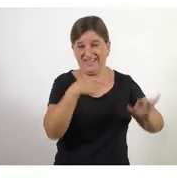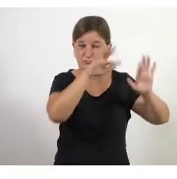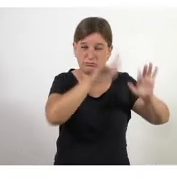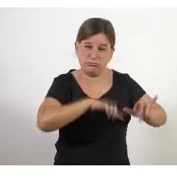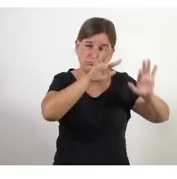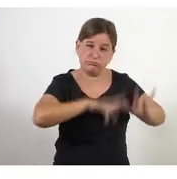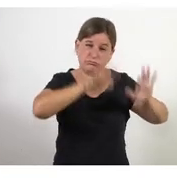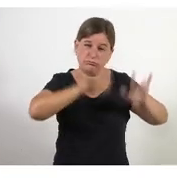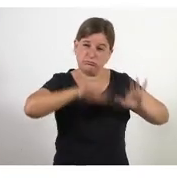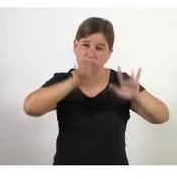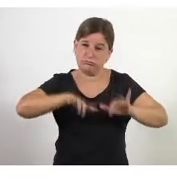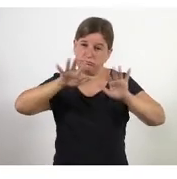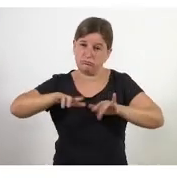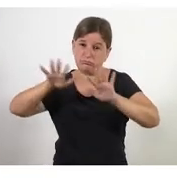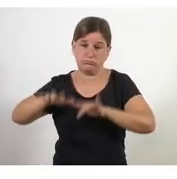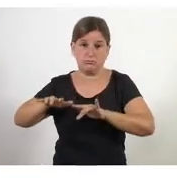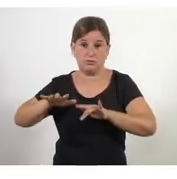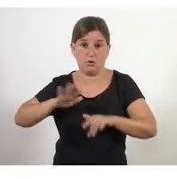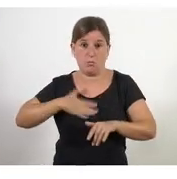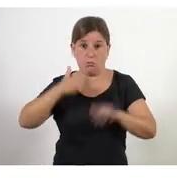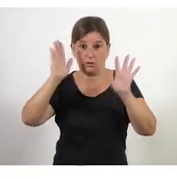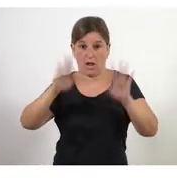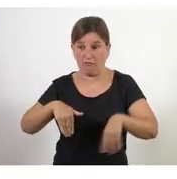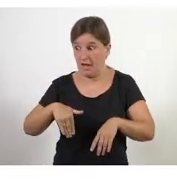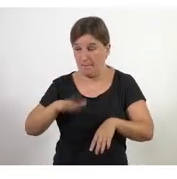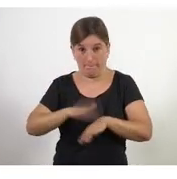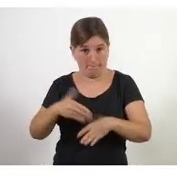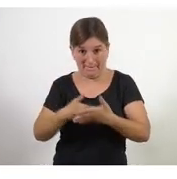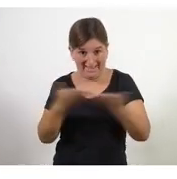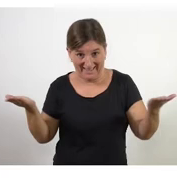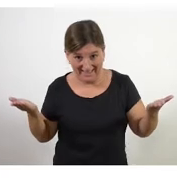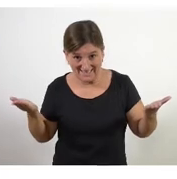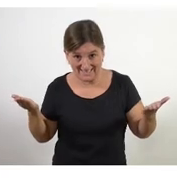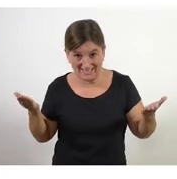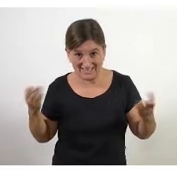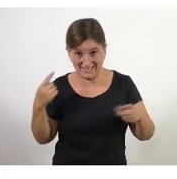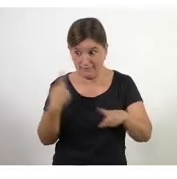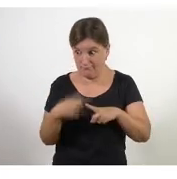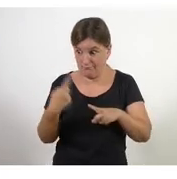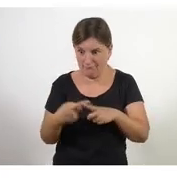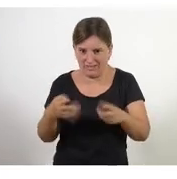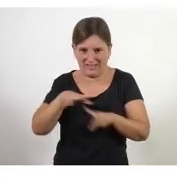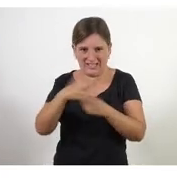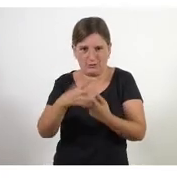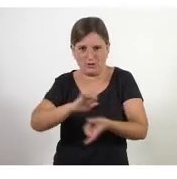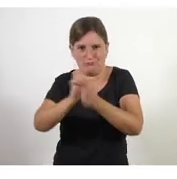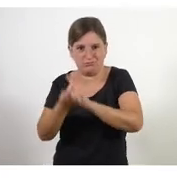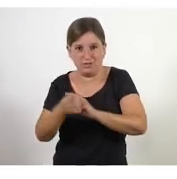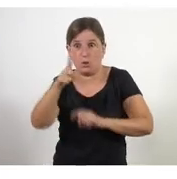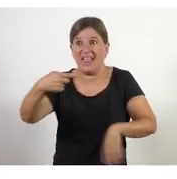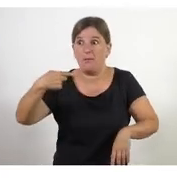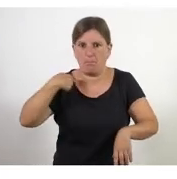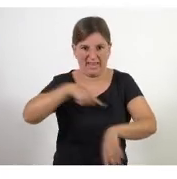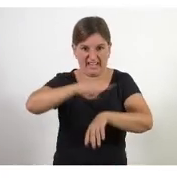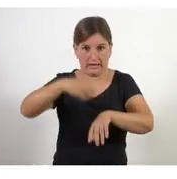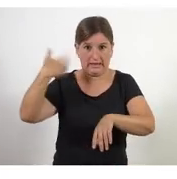escriure tot allò és possible que s'hagi anat tan orres tot aquell temps és un temps que ara és